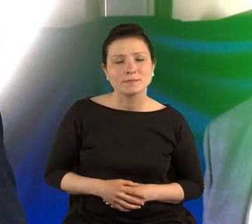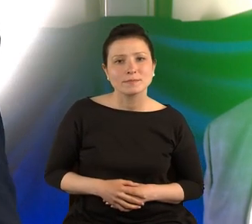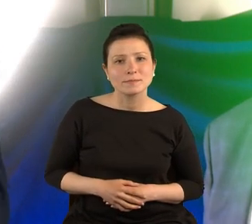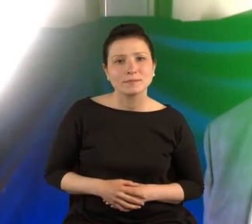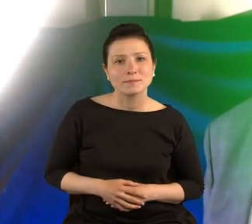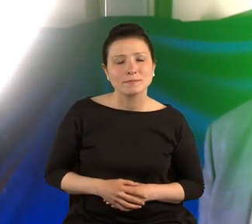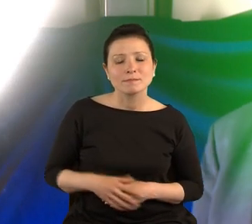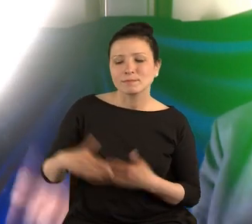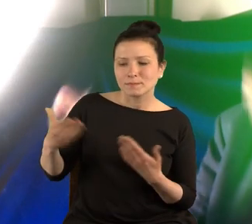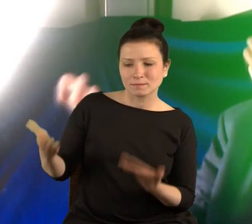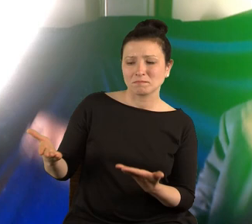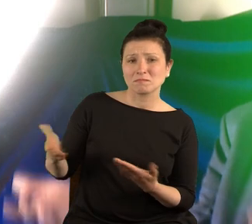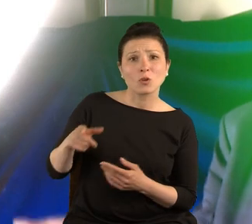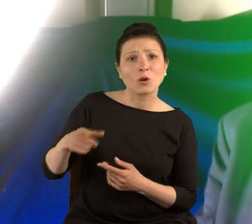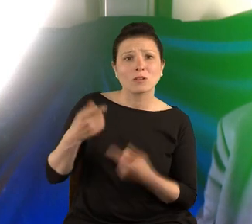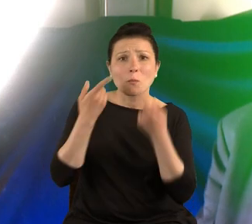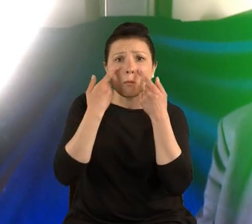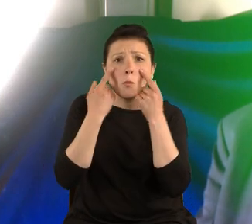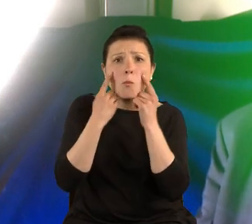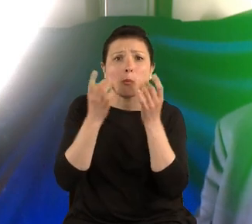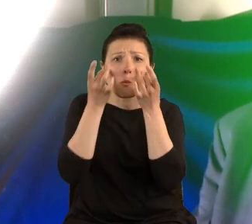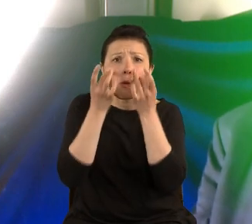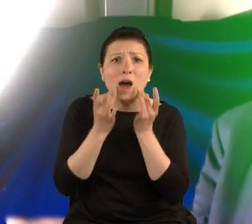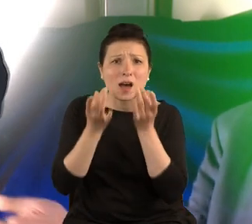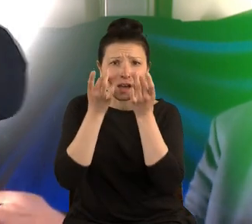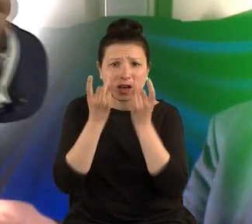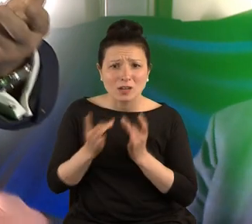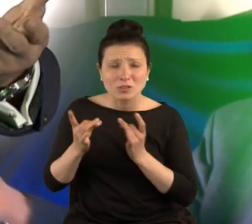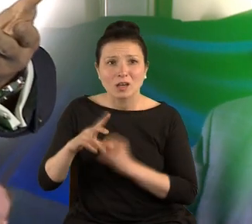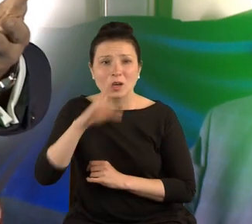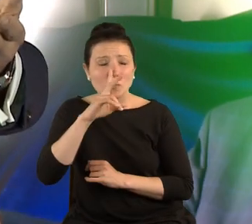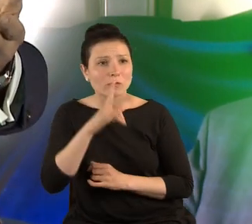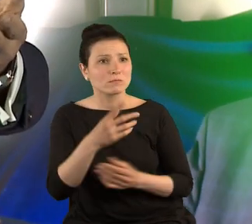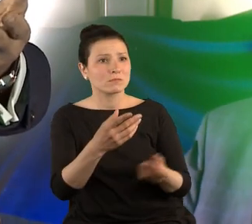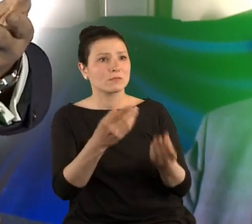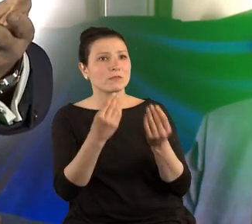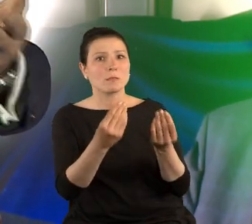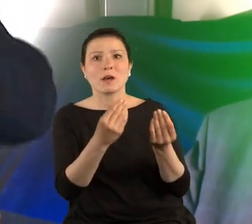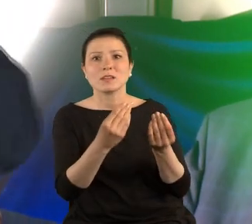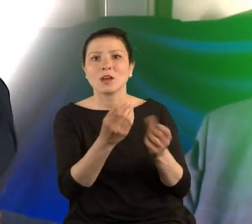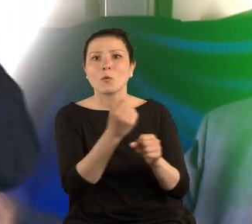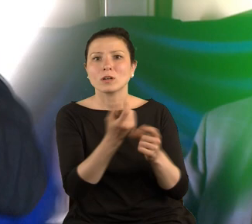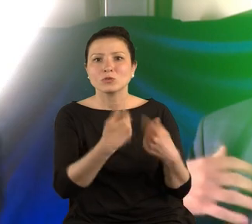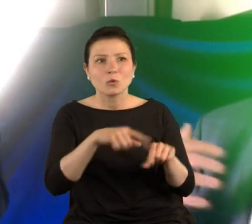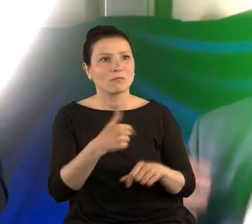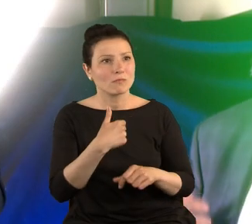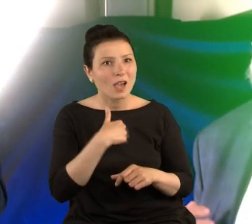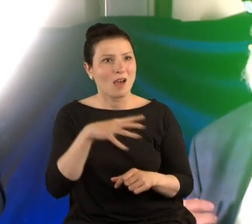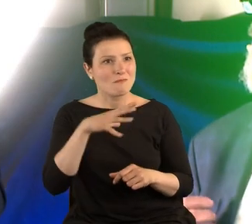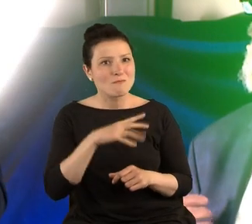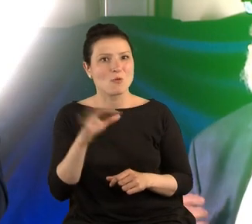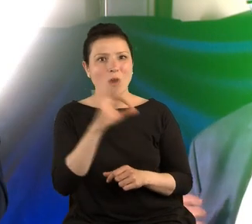który płacze w obliczu arcydzieła. Ja tego dostąpiłem.